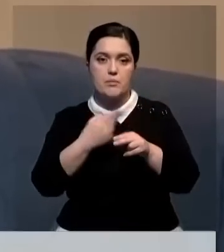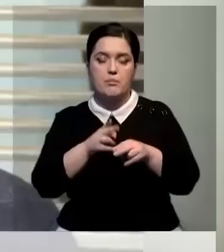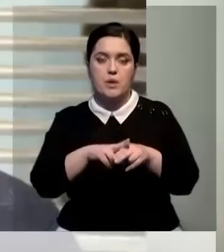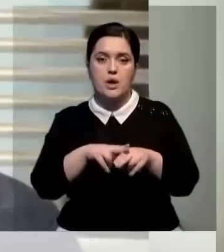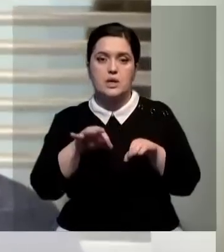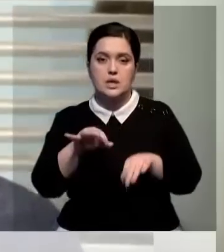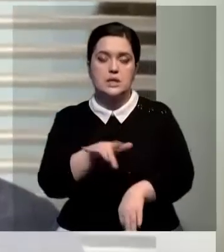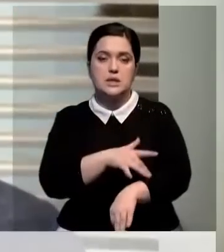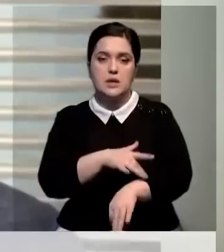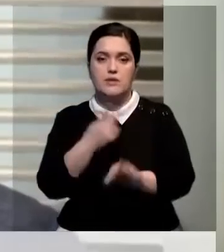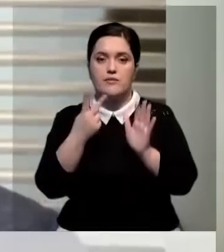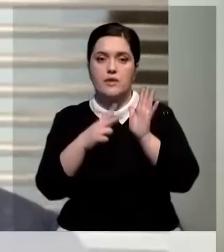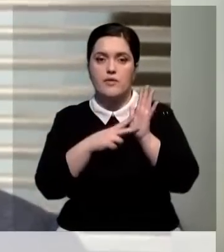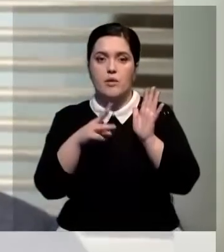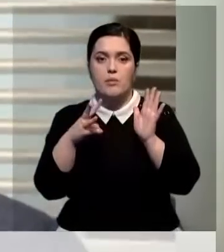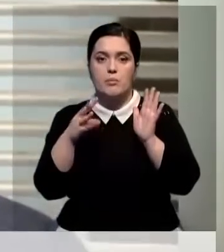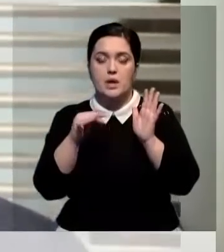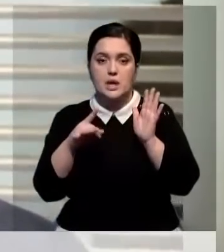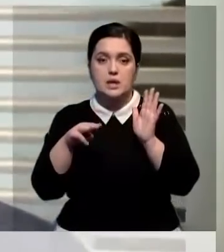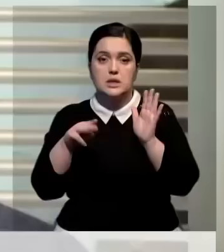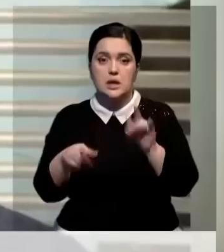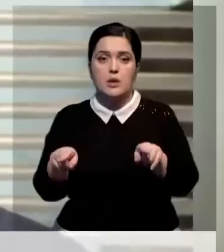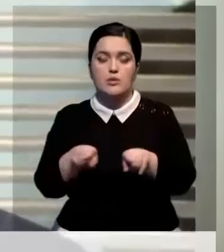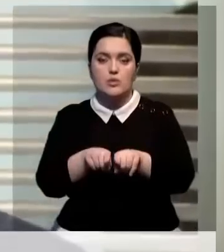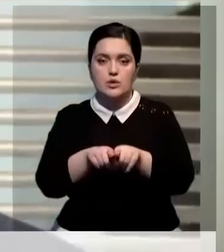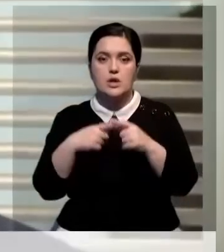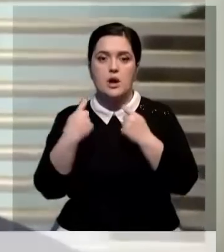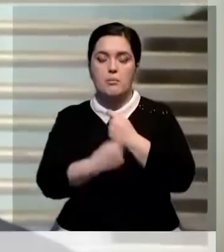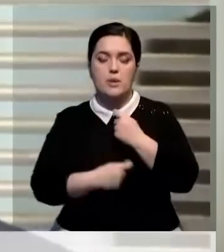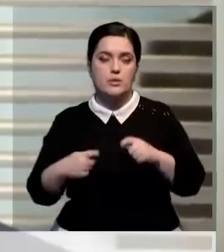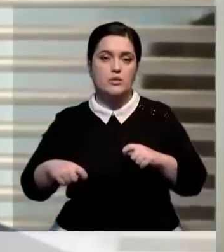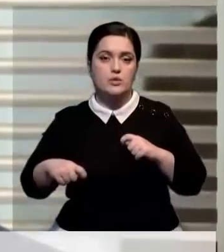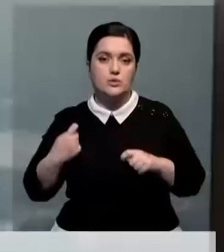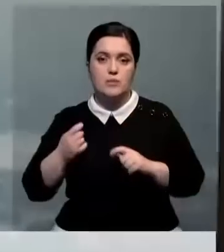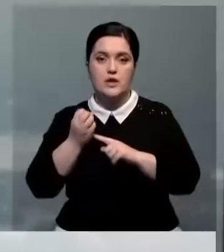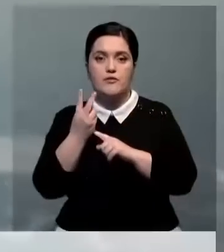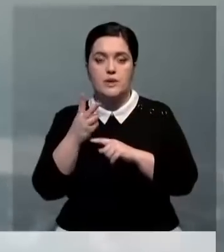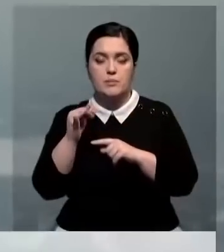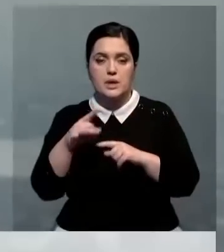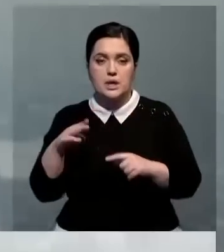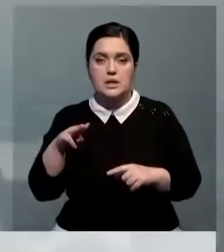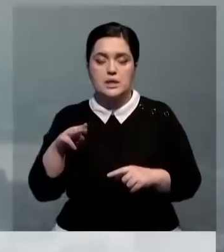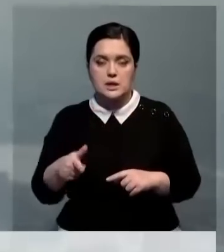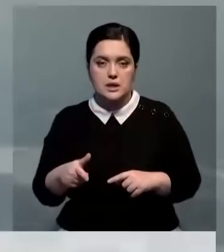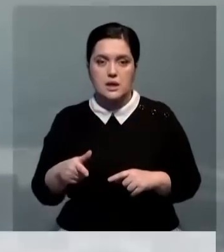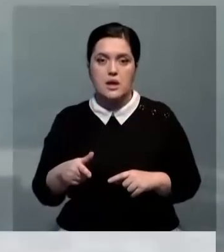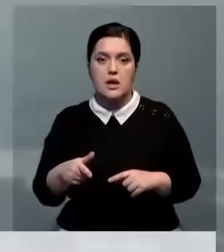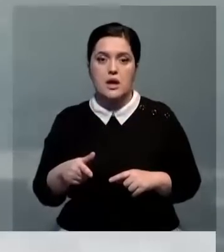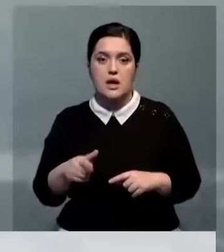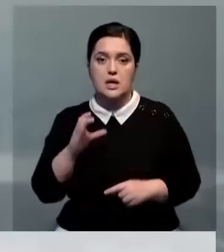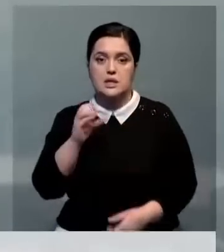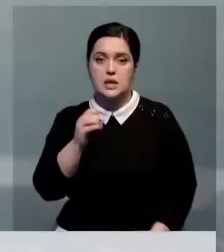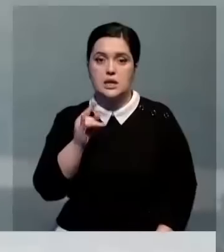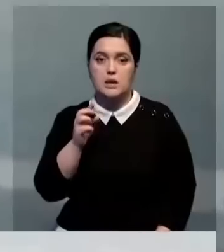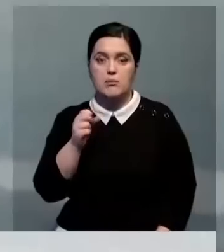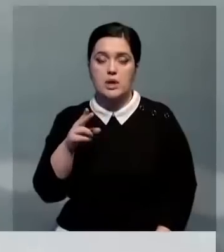сервиса 28 миллиардов тенге, а также причинение материального ущерба в размере 12 миллиардов тенге казах телекому. Сатыбалды